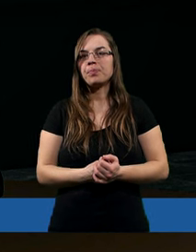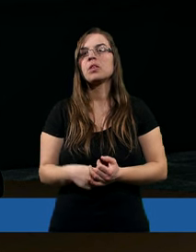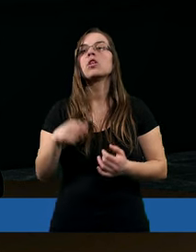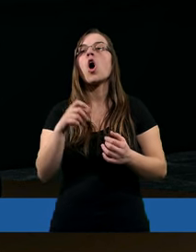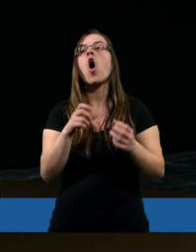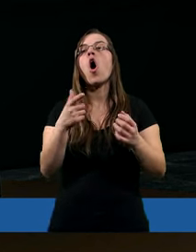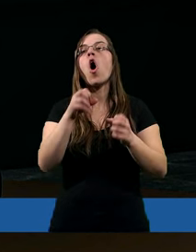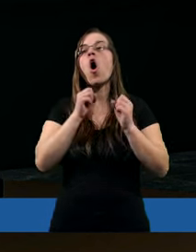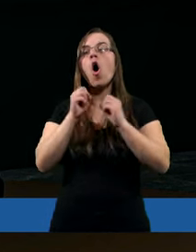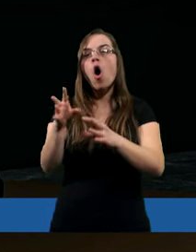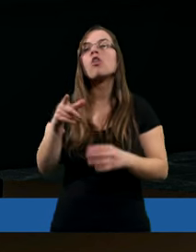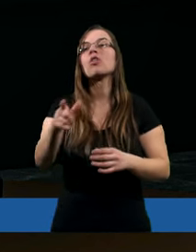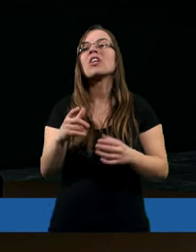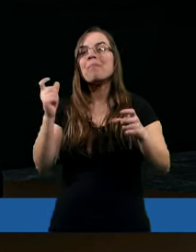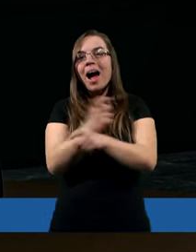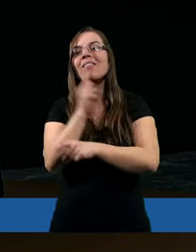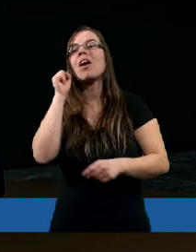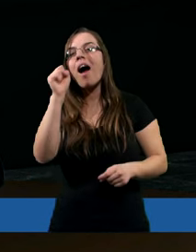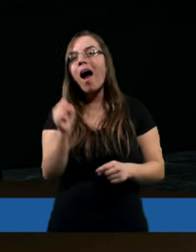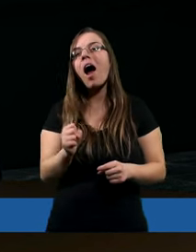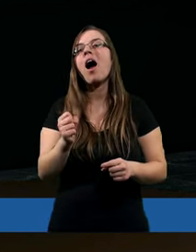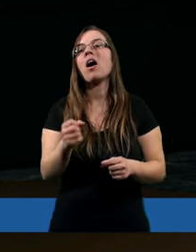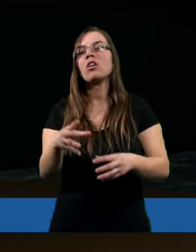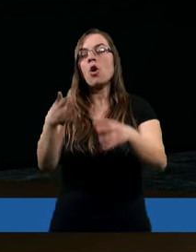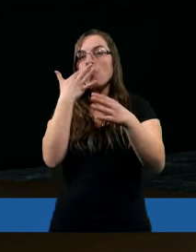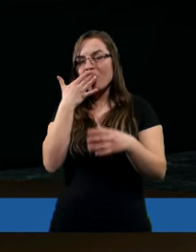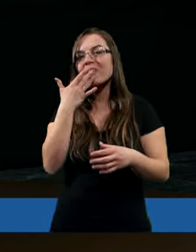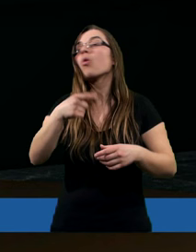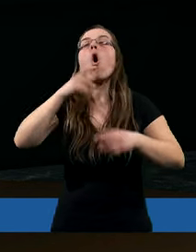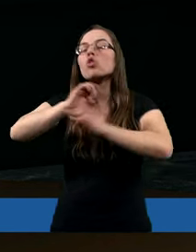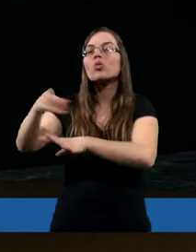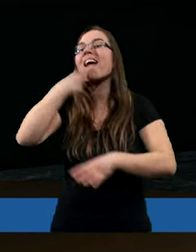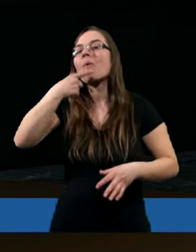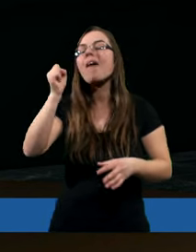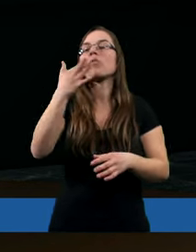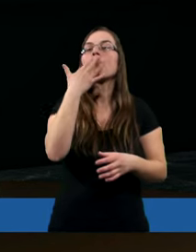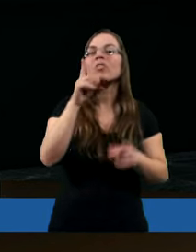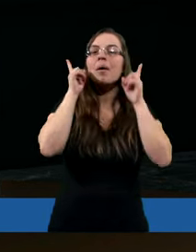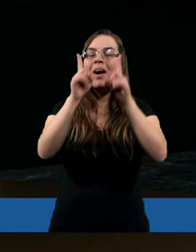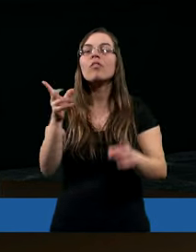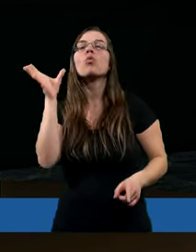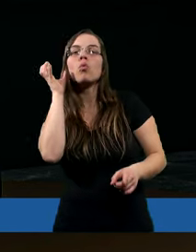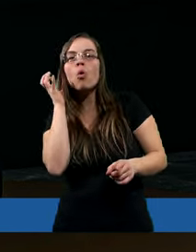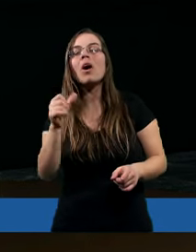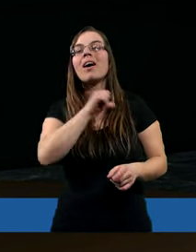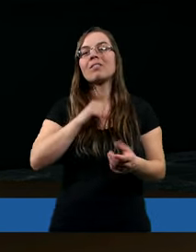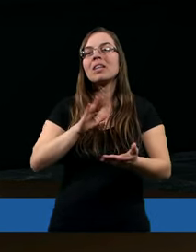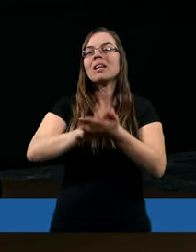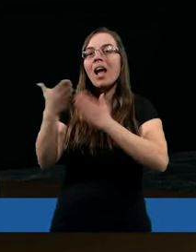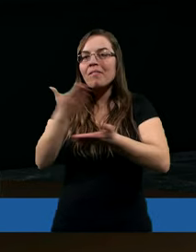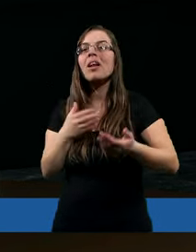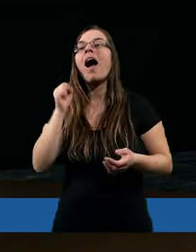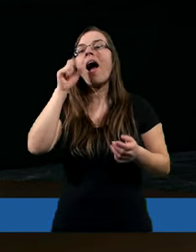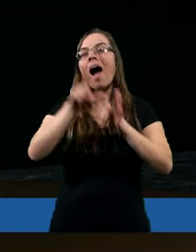odrzućcie kłamstwo, a mówcie prawdę. Gniewajcie się, no jak już się